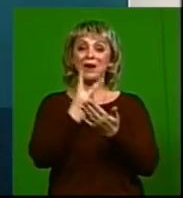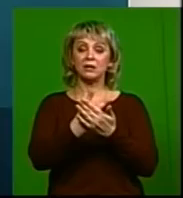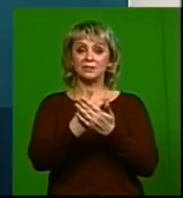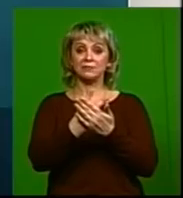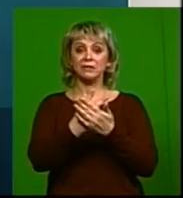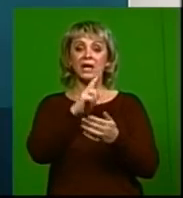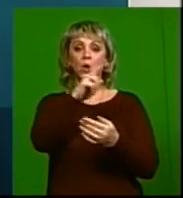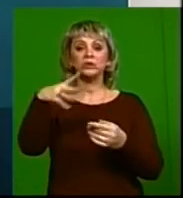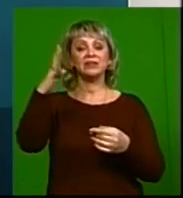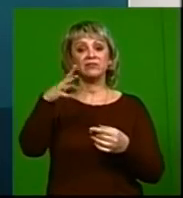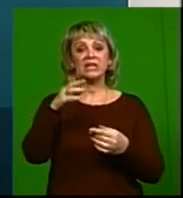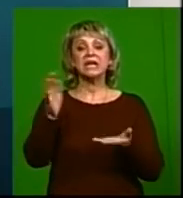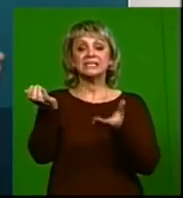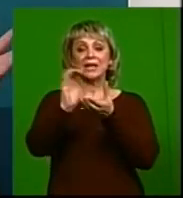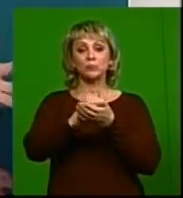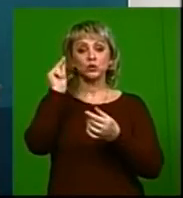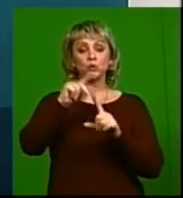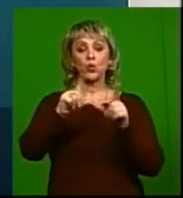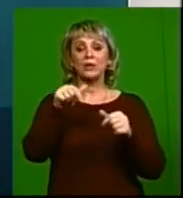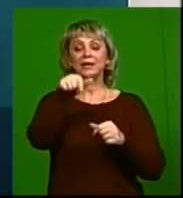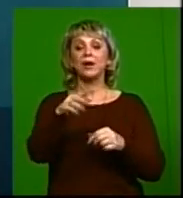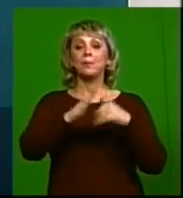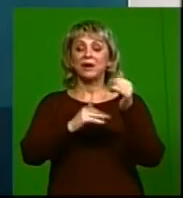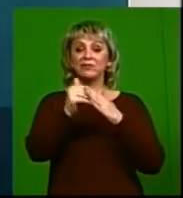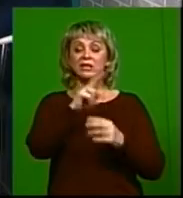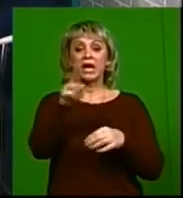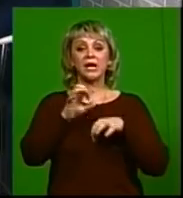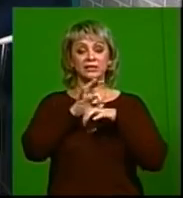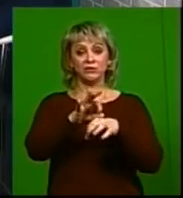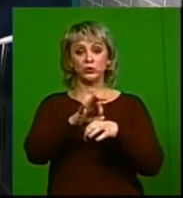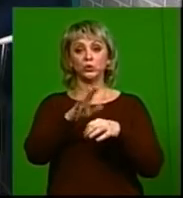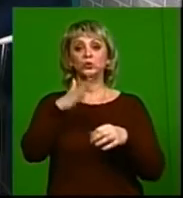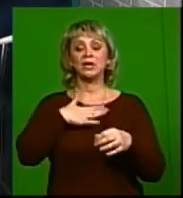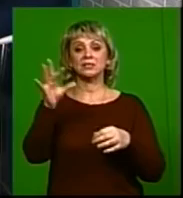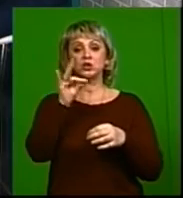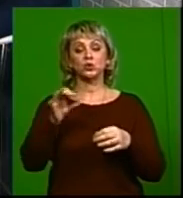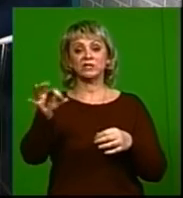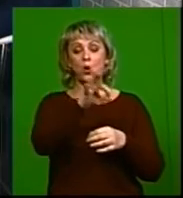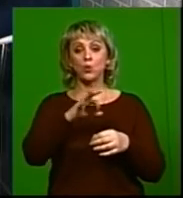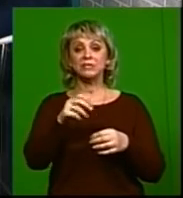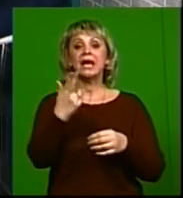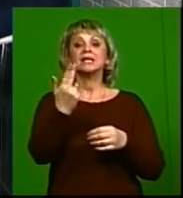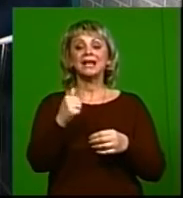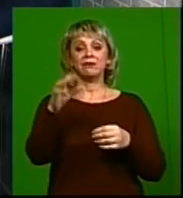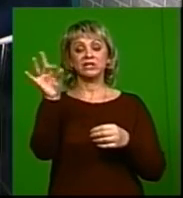какой-то фильм знакомительный школьникам, какая-то профилактика ведётся у нас в Ростовской области по